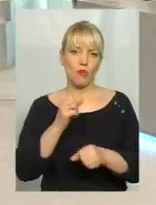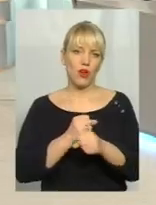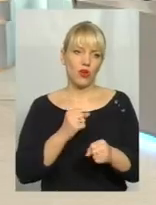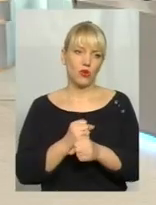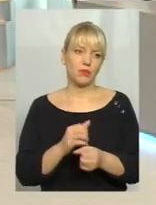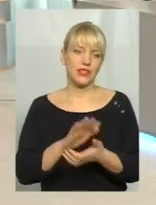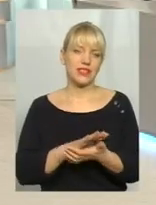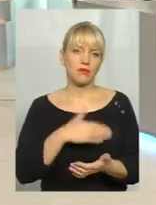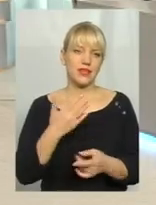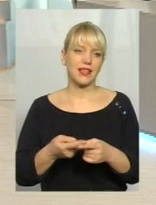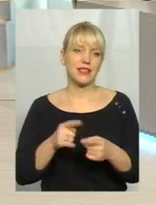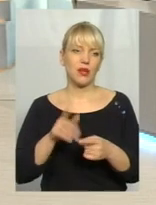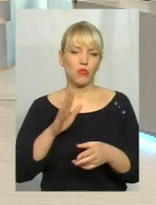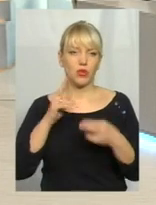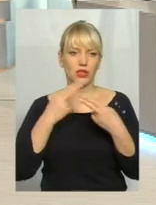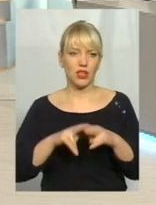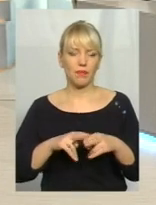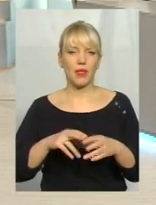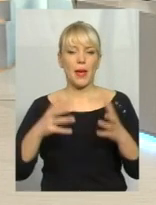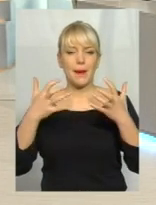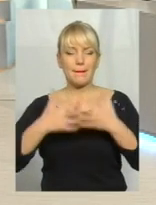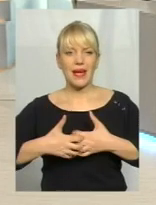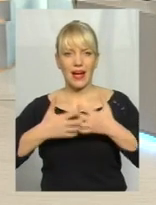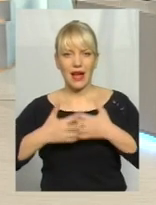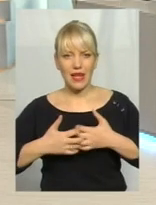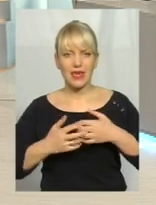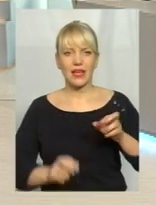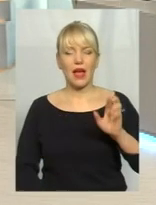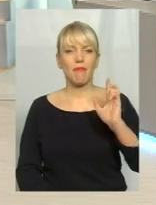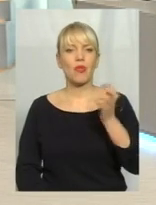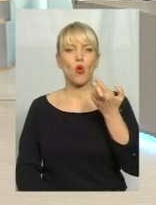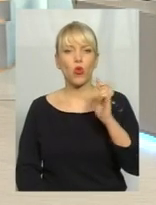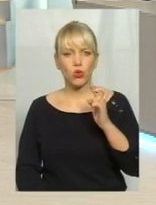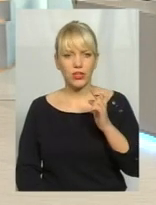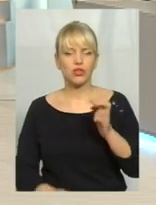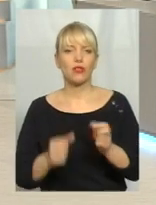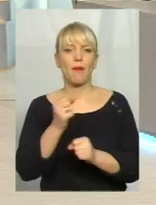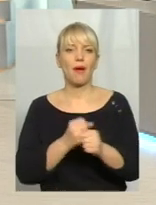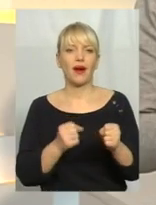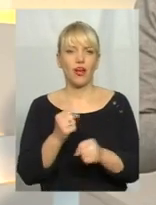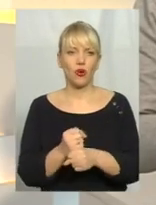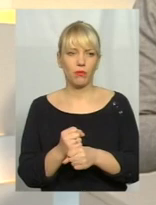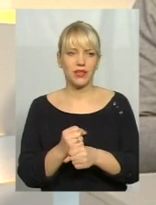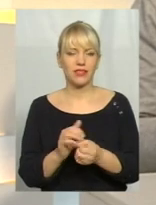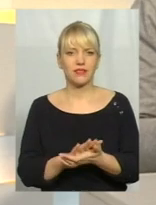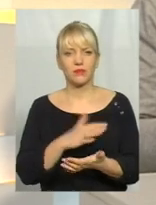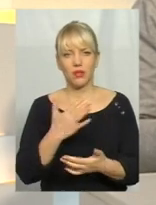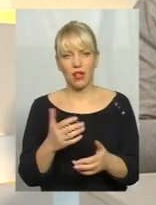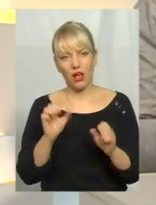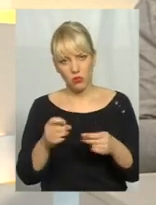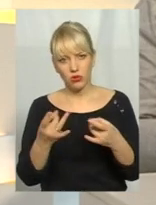буде технологія механіки біологічної переробки сміття. А можна якось більш